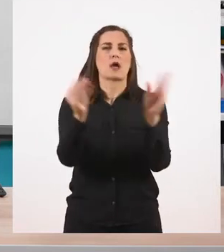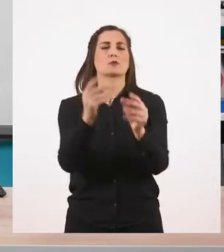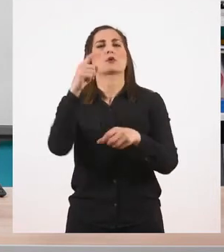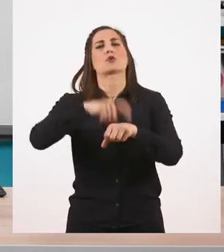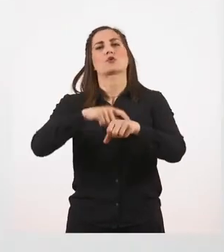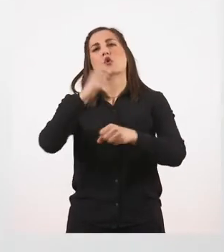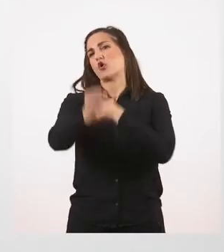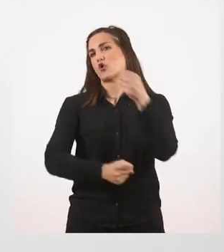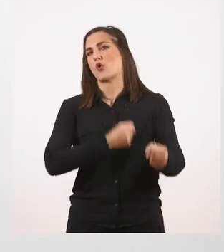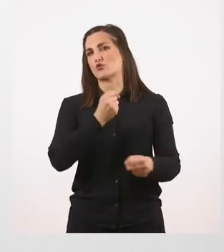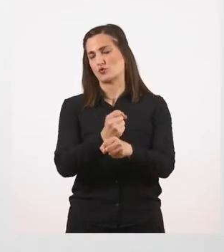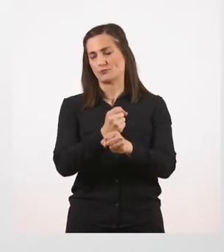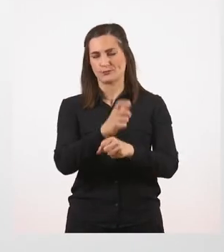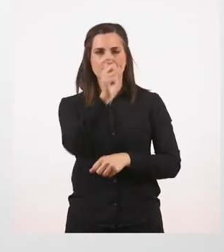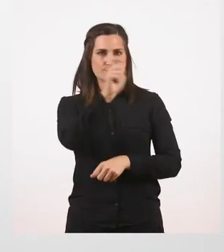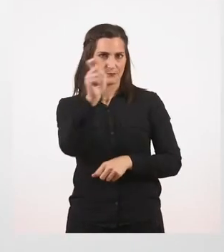επιρρήματα.